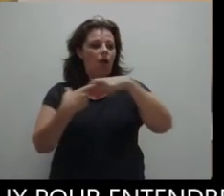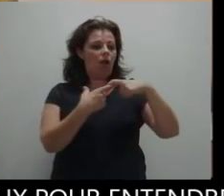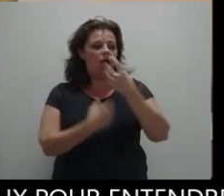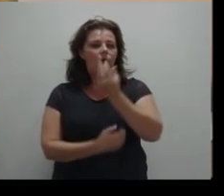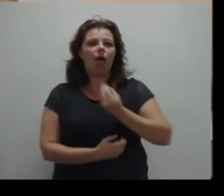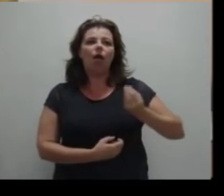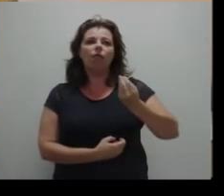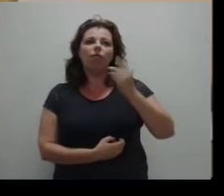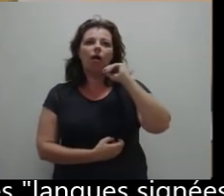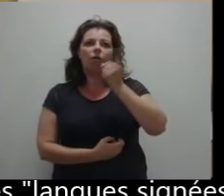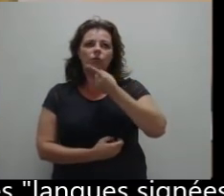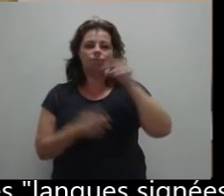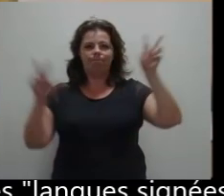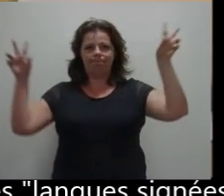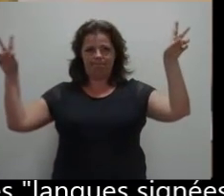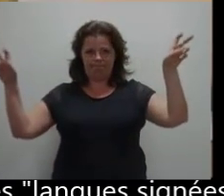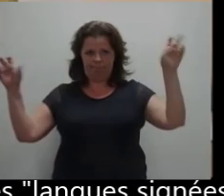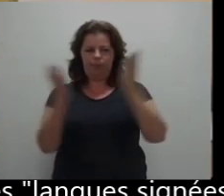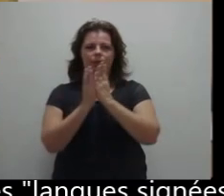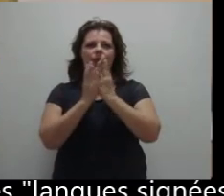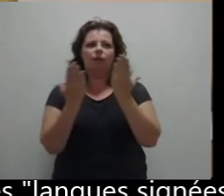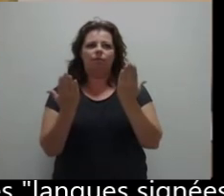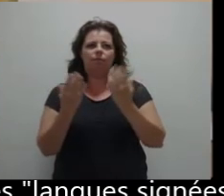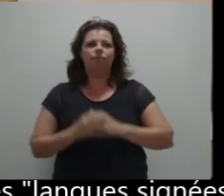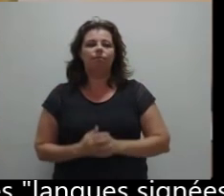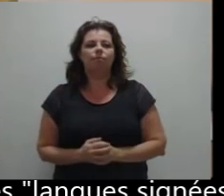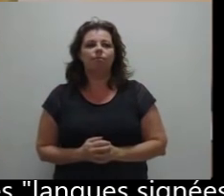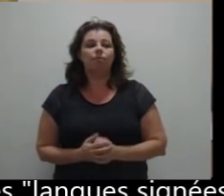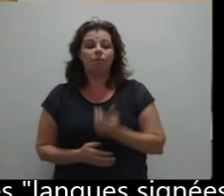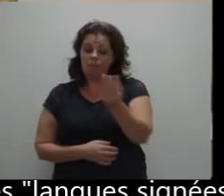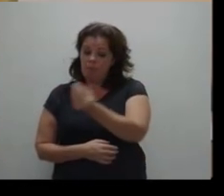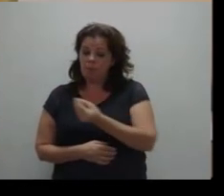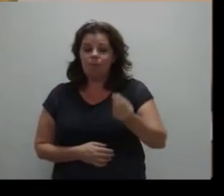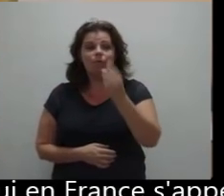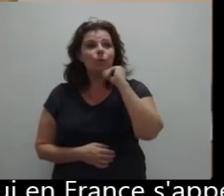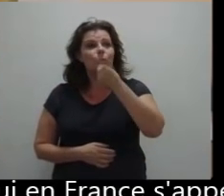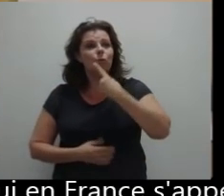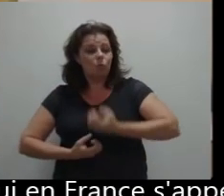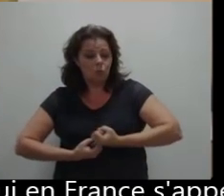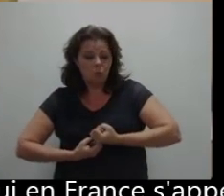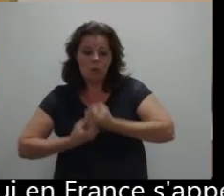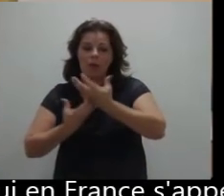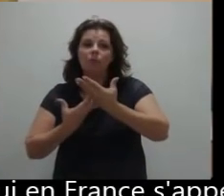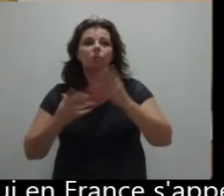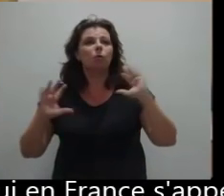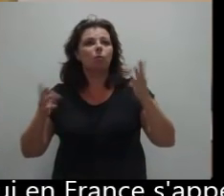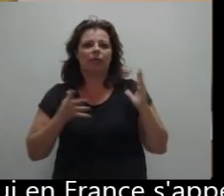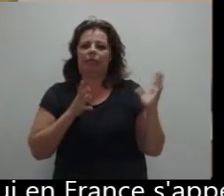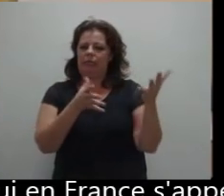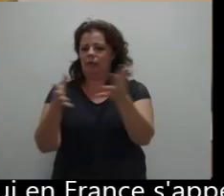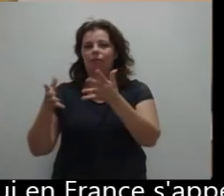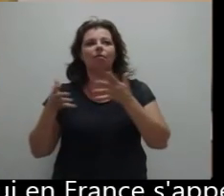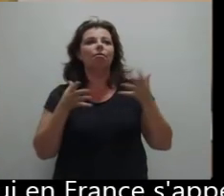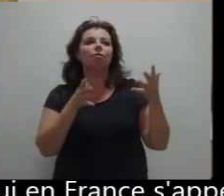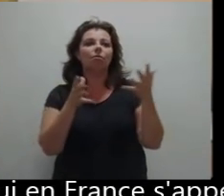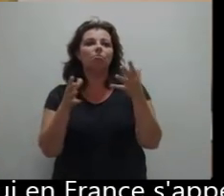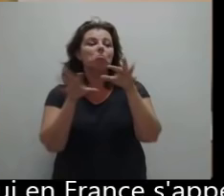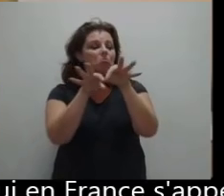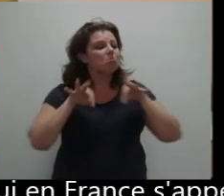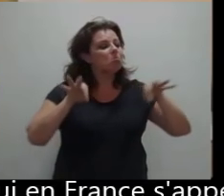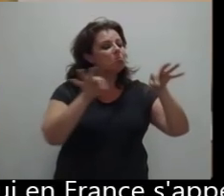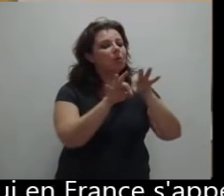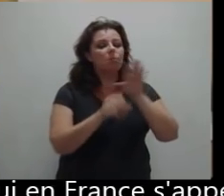Car ces sujets s'expriment dans des langues signées, comme on dit. Langues donc diffèrent selon les pays